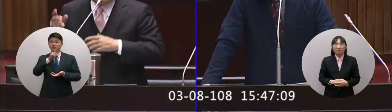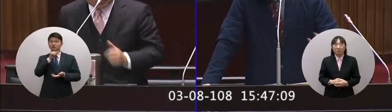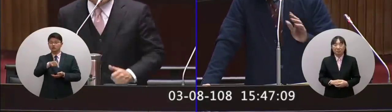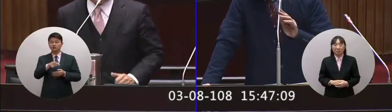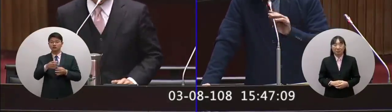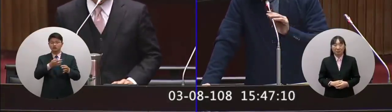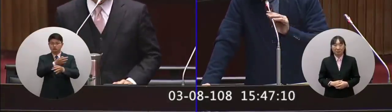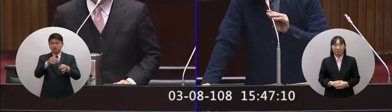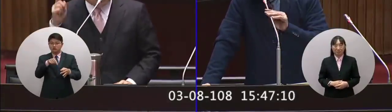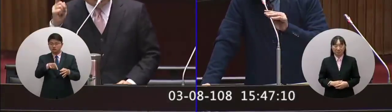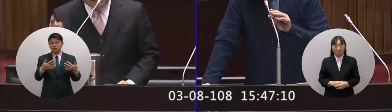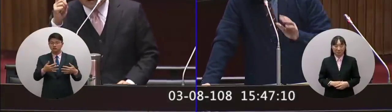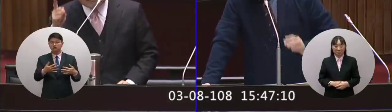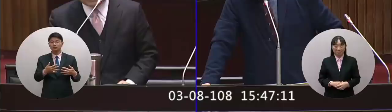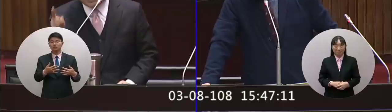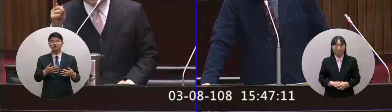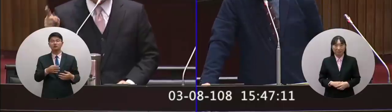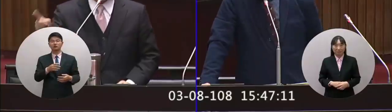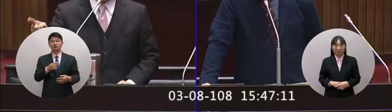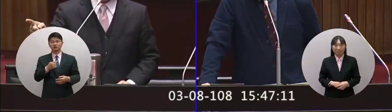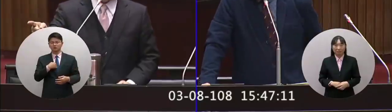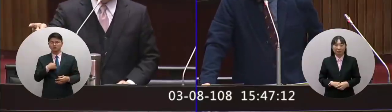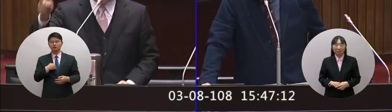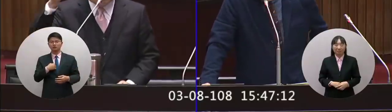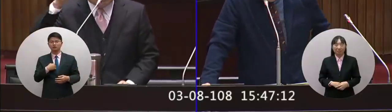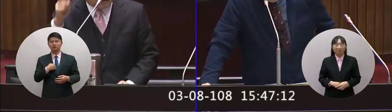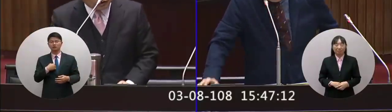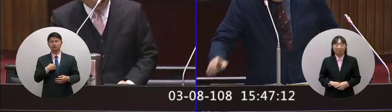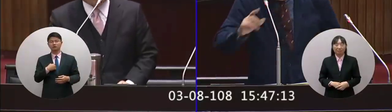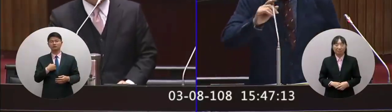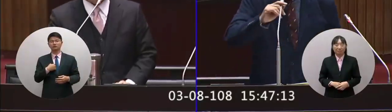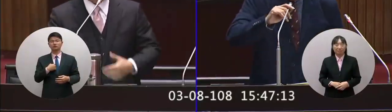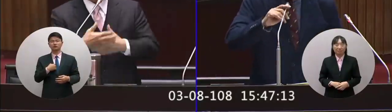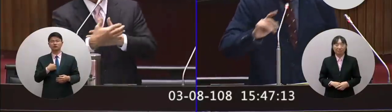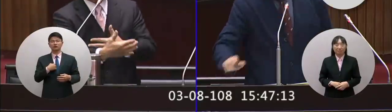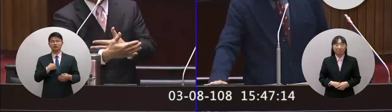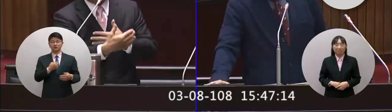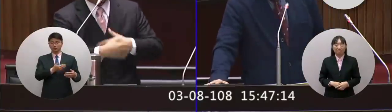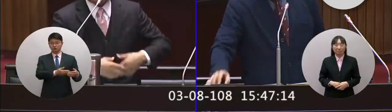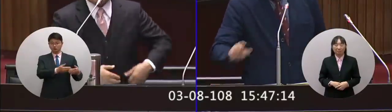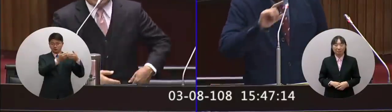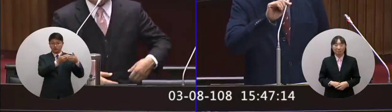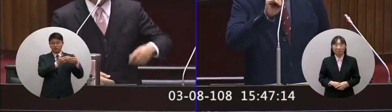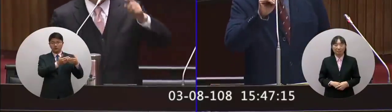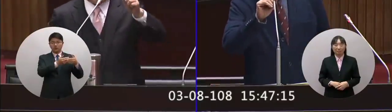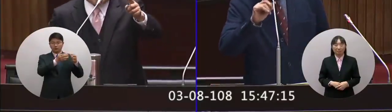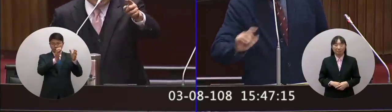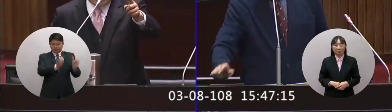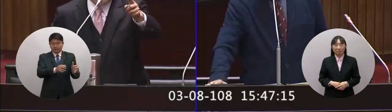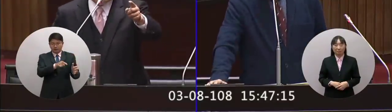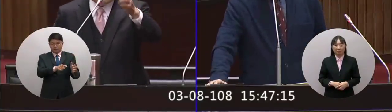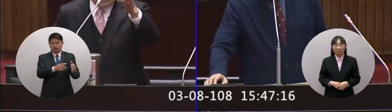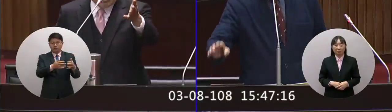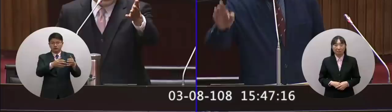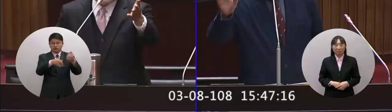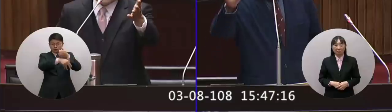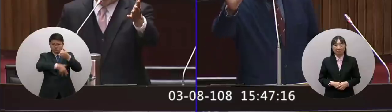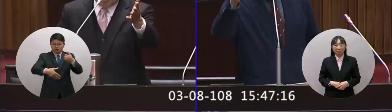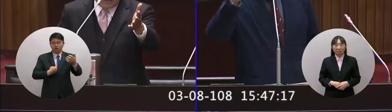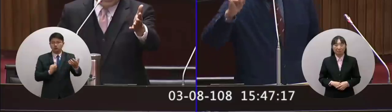濟齁就是這樣就我們不能去參加這個都中國政治阻害包括